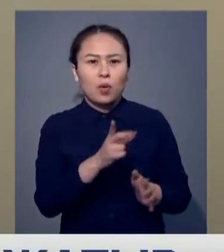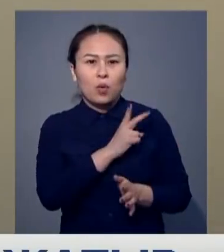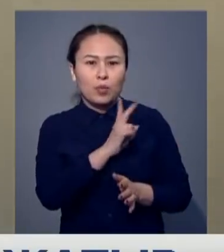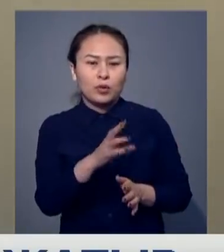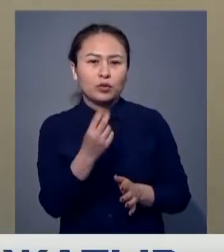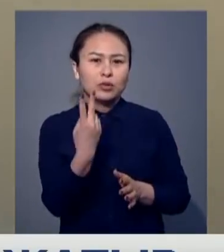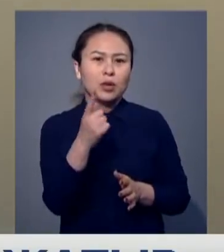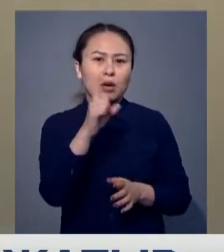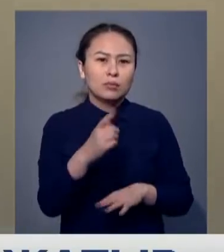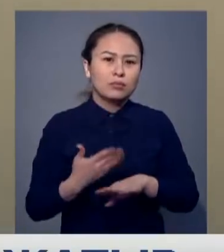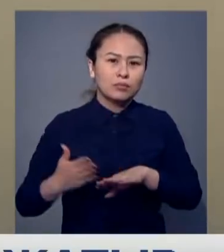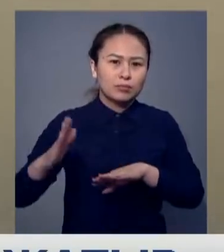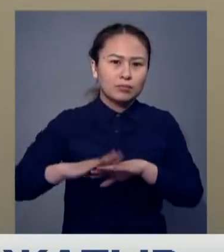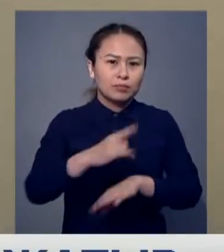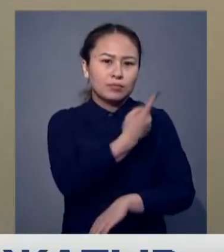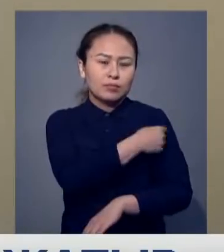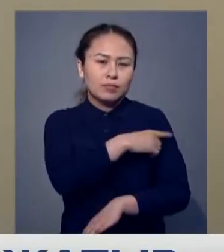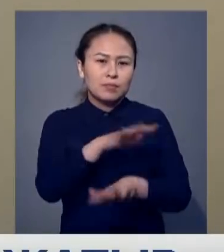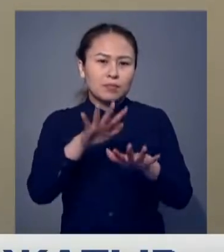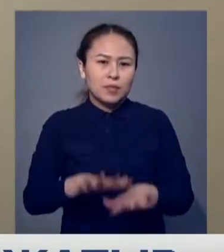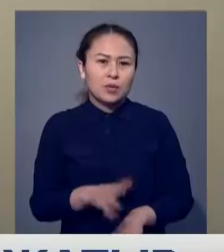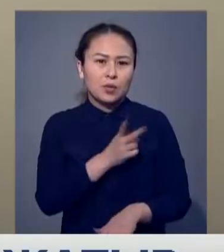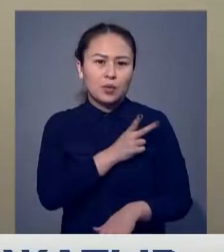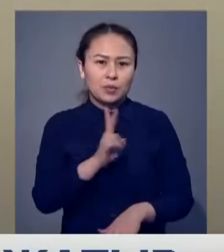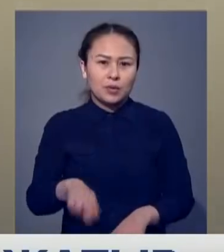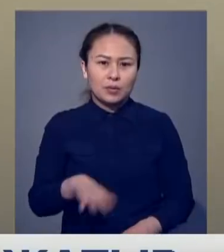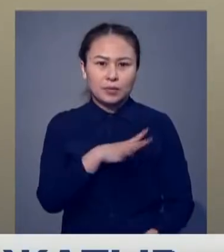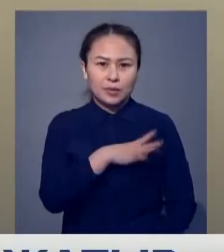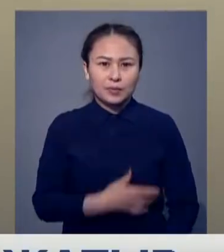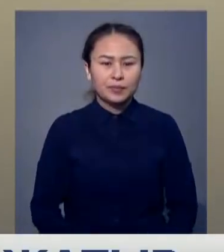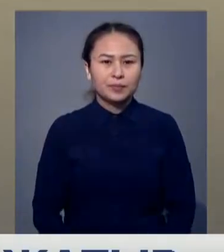таптыдағы екі адам ауыр жарақаттан ауруханада көржімган.